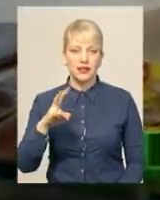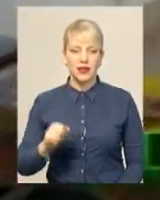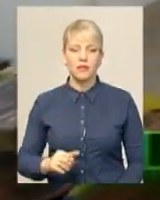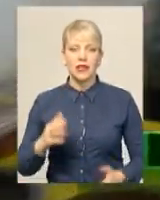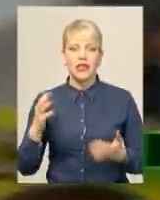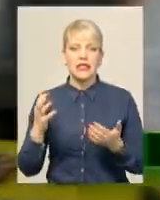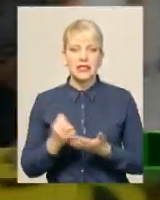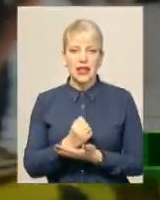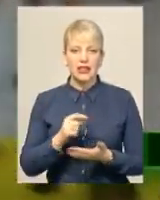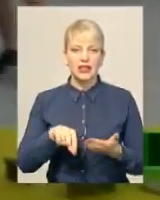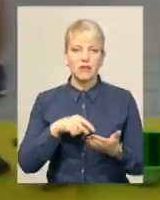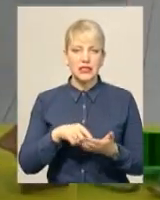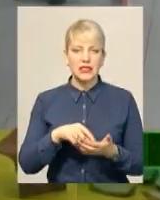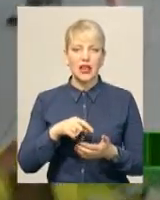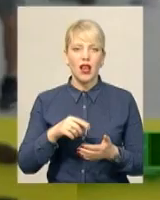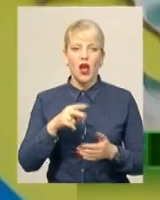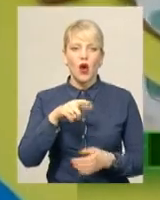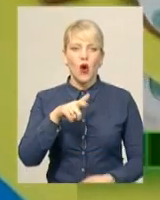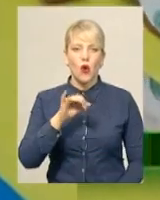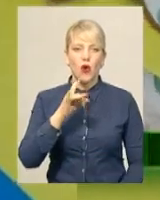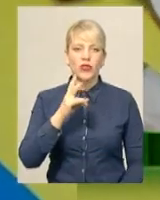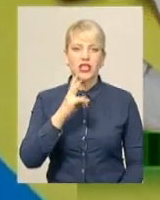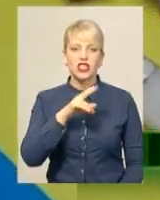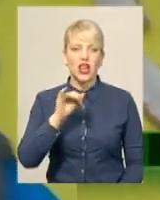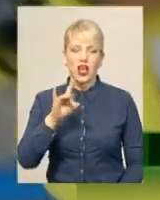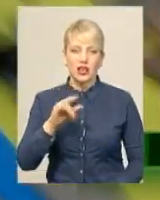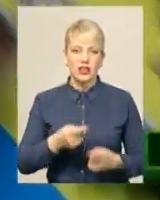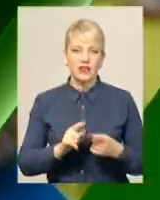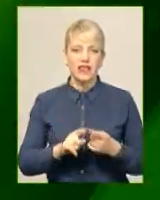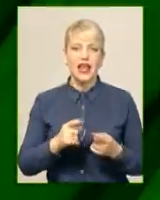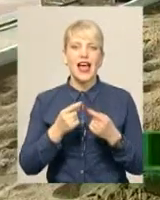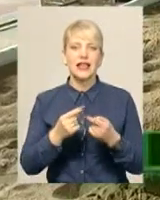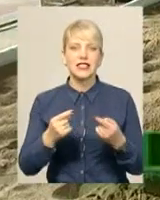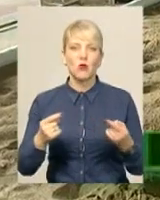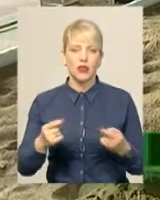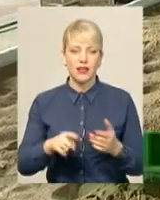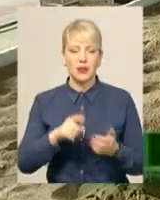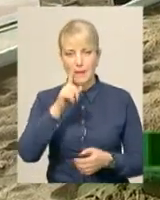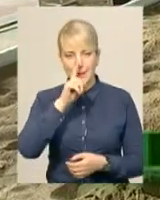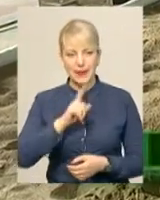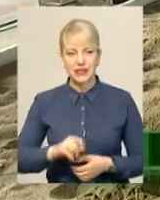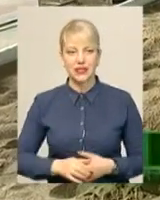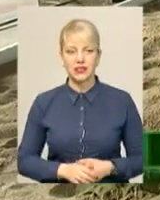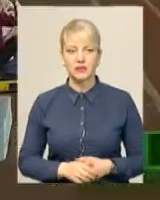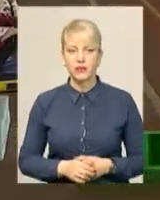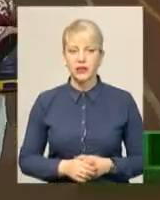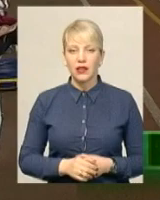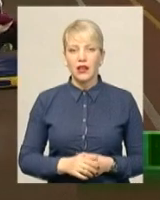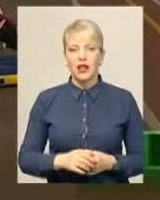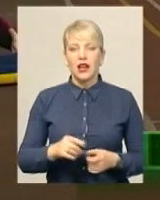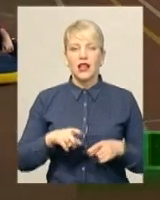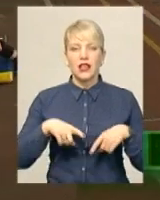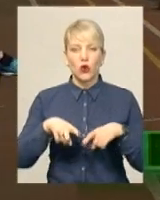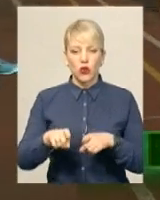Гончарів. Миска, віднайдена на території Меджибіської фортеці, стане експонатом місяця. Новини з порту. Легкоатлети віком до 13 років